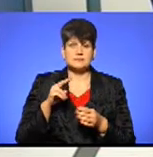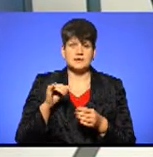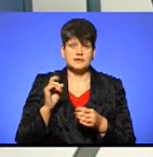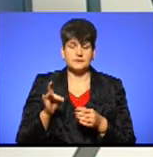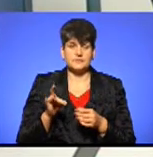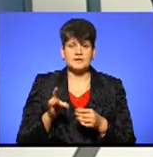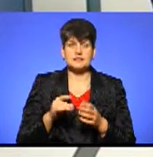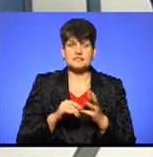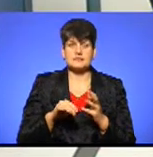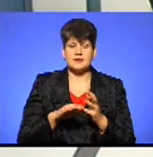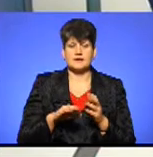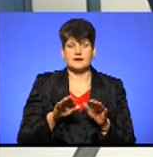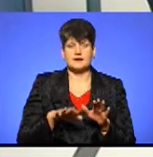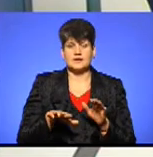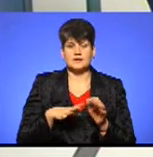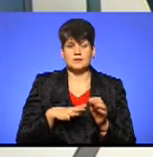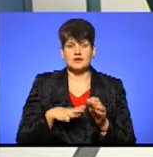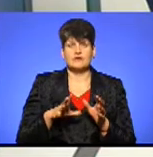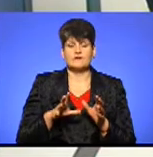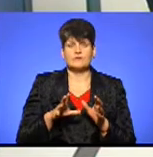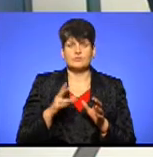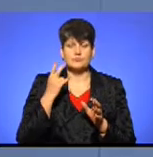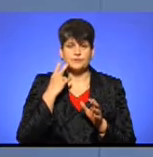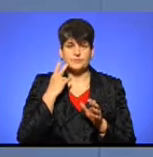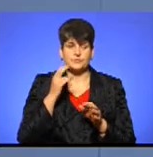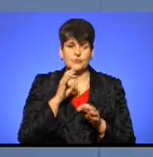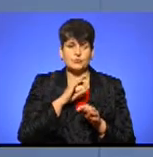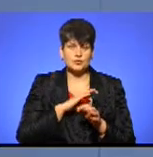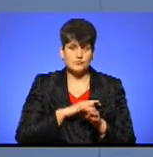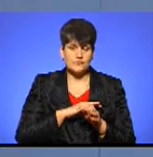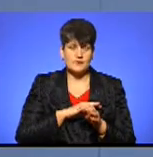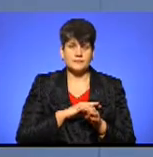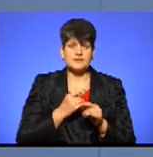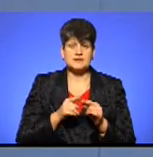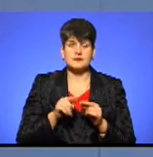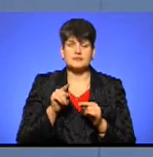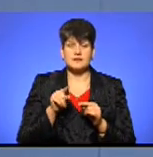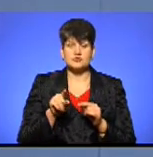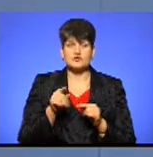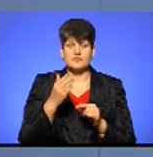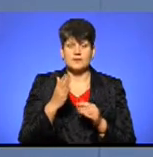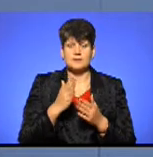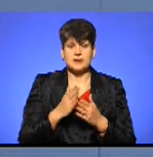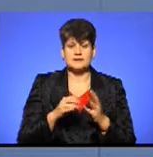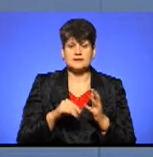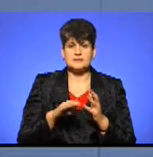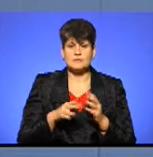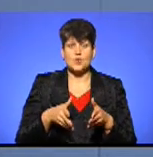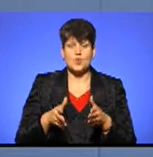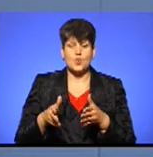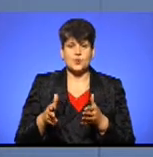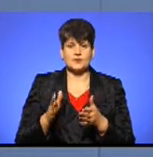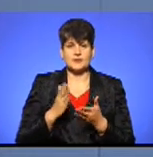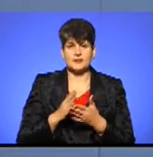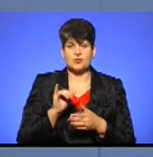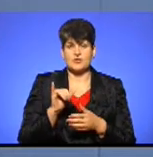земельна ділянка була в постійному користуванні, це просто найбанальніший приклад, який може бути, це те, що, наприклад, ви маєте земельну ділянку, якийсь город, так, який перебуває